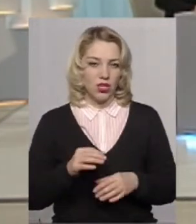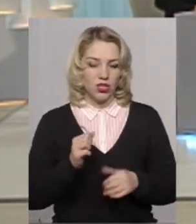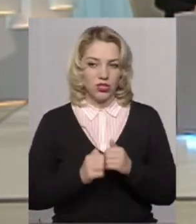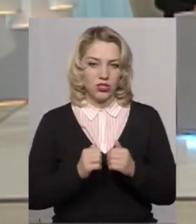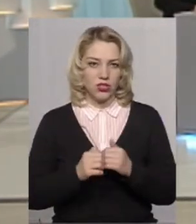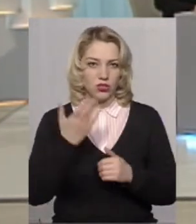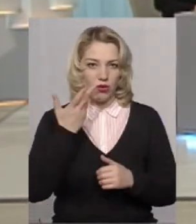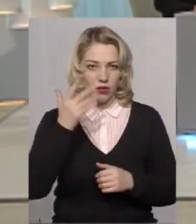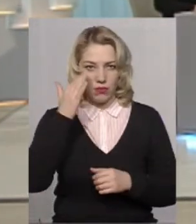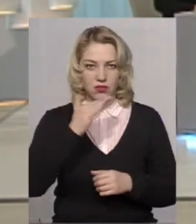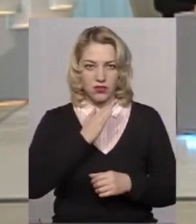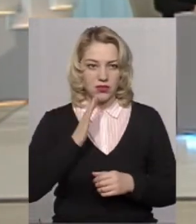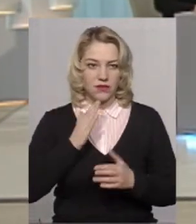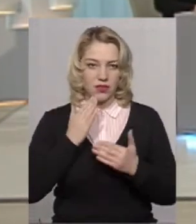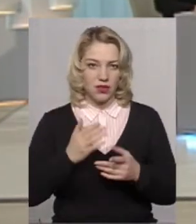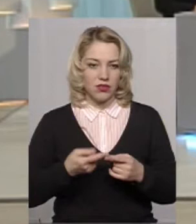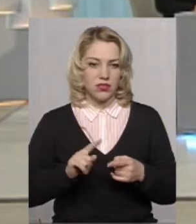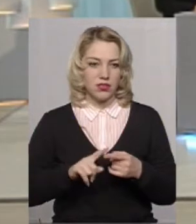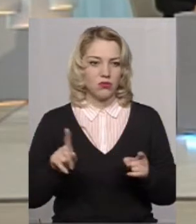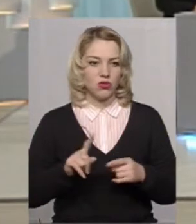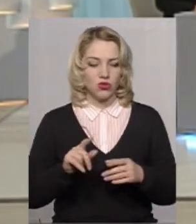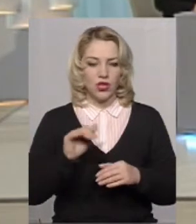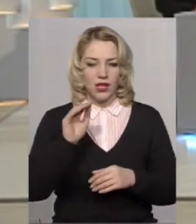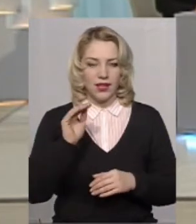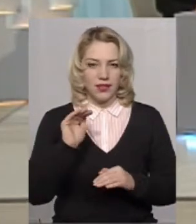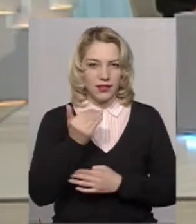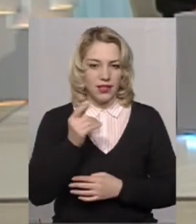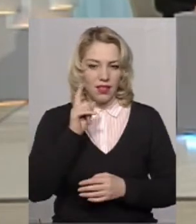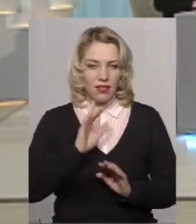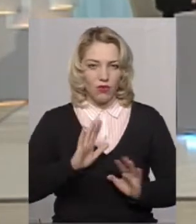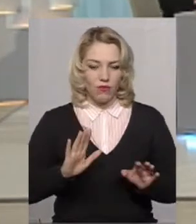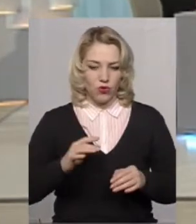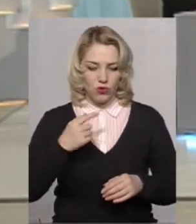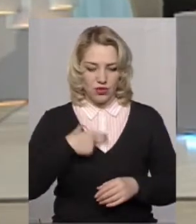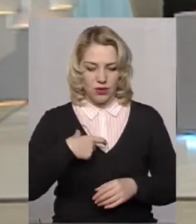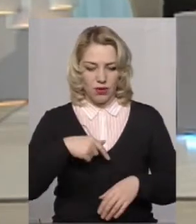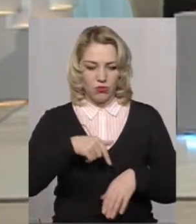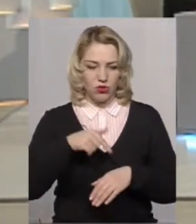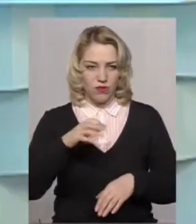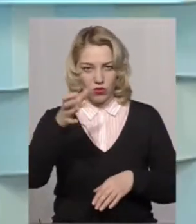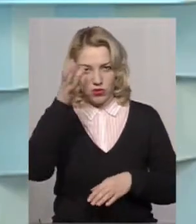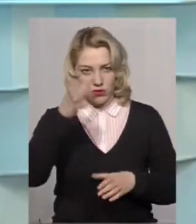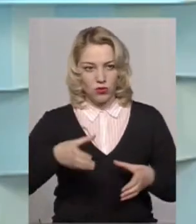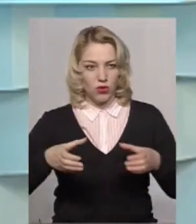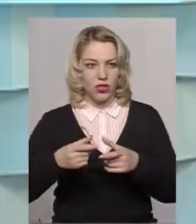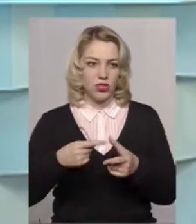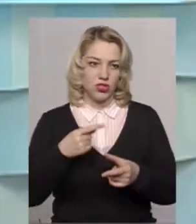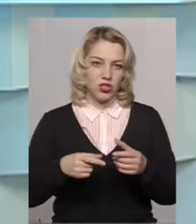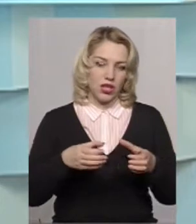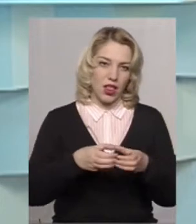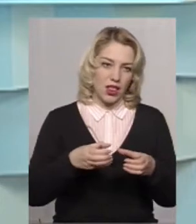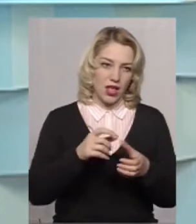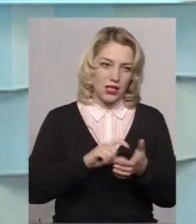частіше, коли батьки звертаються саме з тим, що дитина себе некомфортно почуває у освітньому колективі, чи то клас,